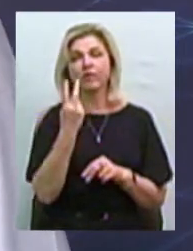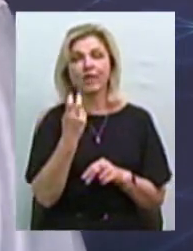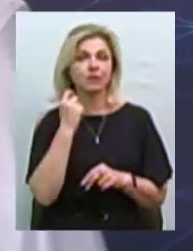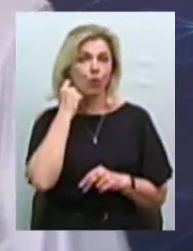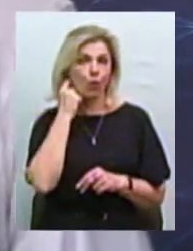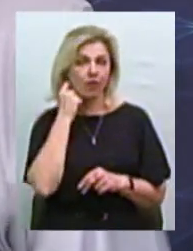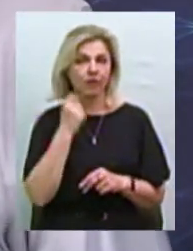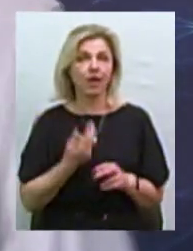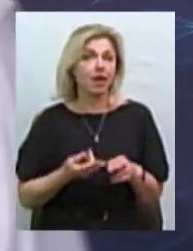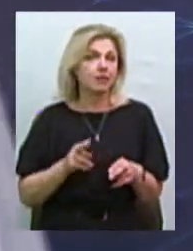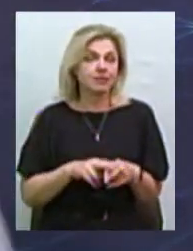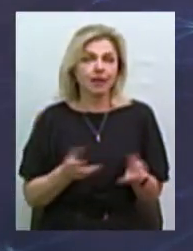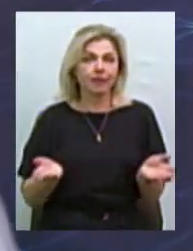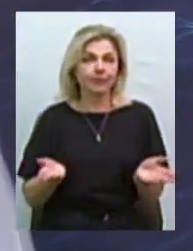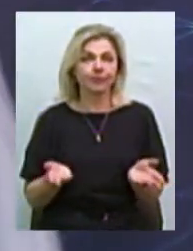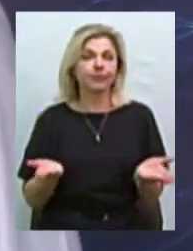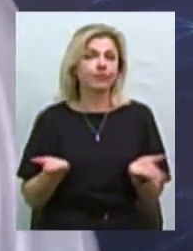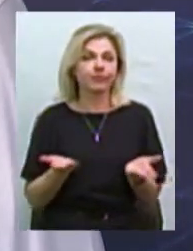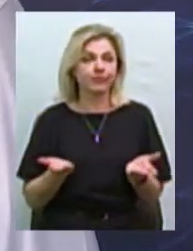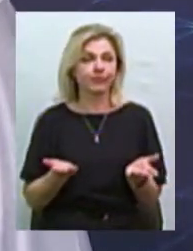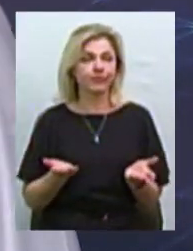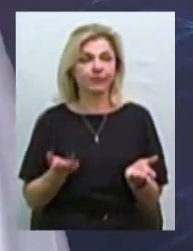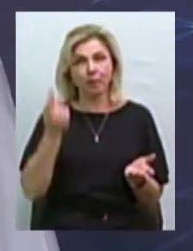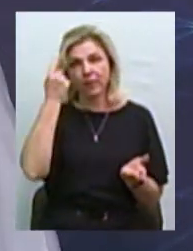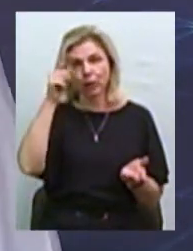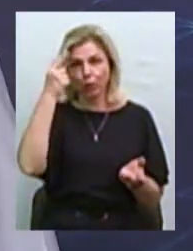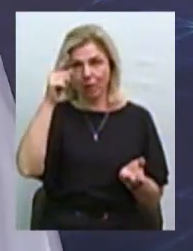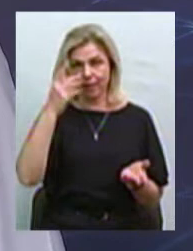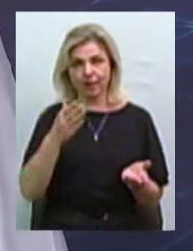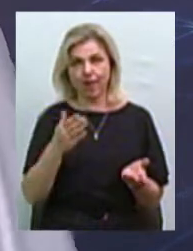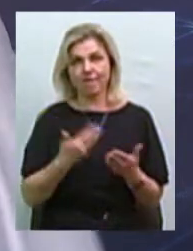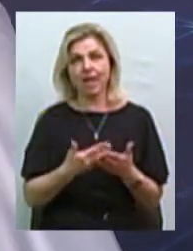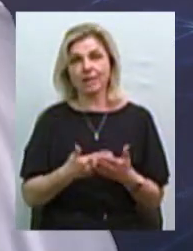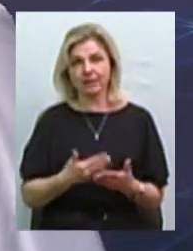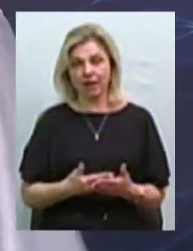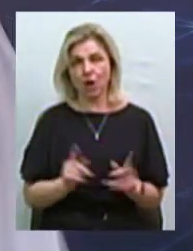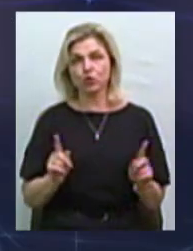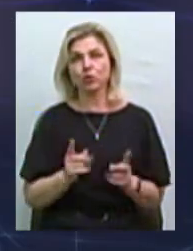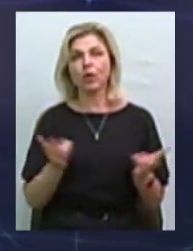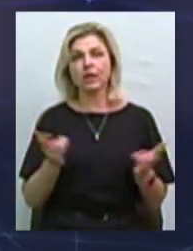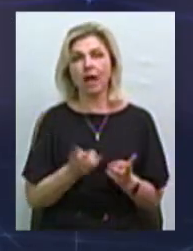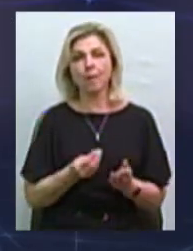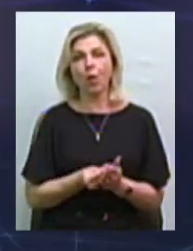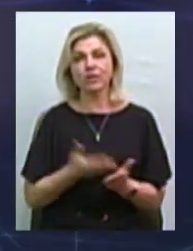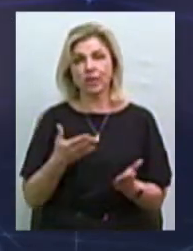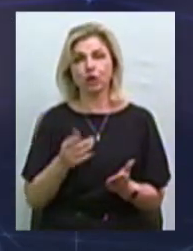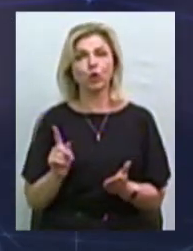Це якась така придумана версія, що треба оцінити, щоб передати,